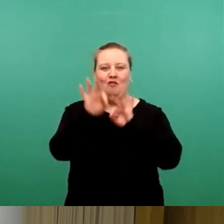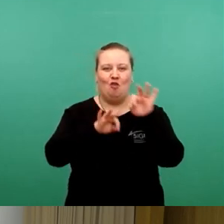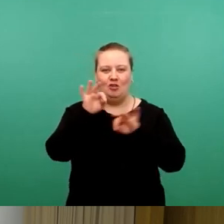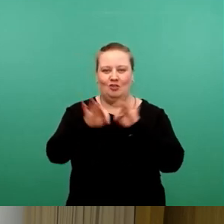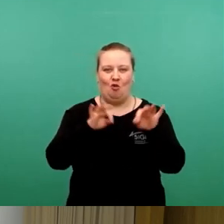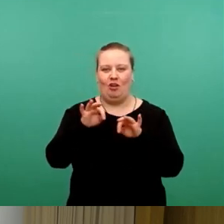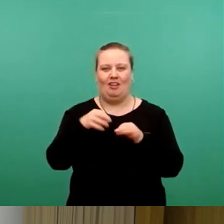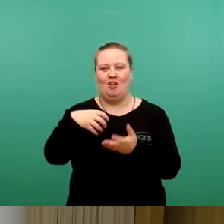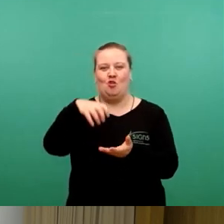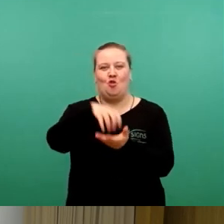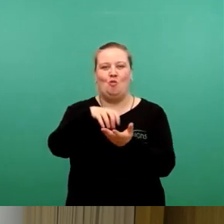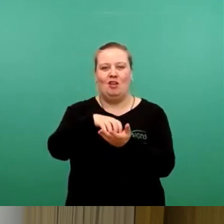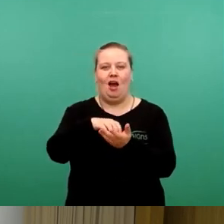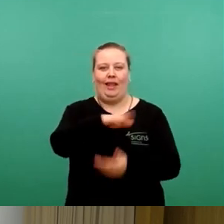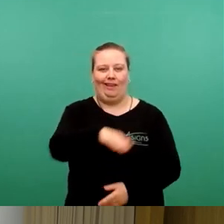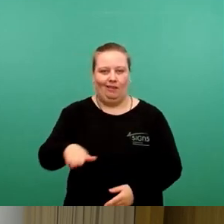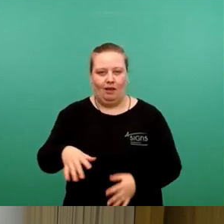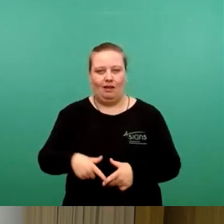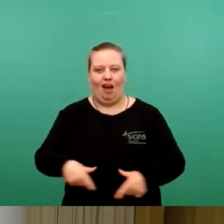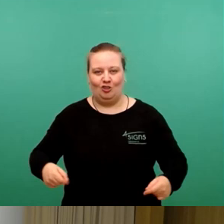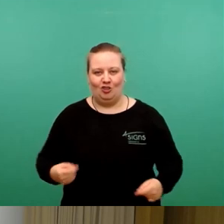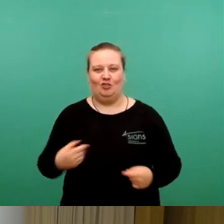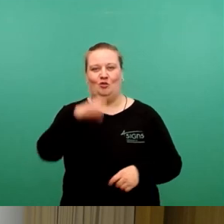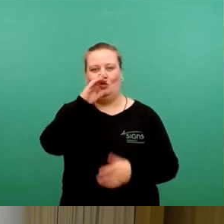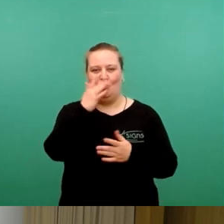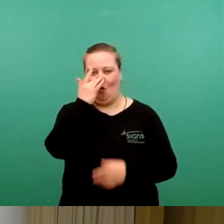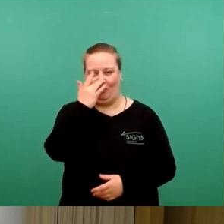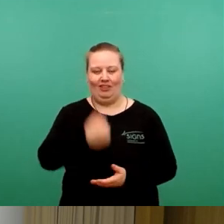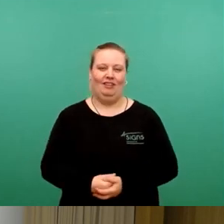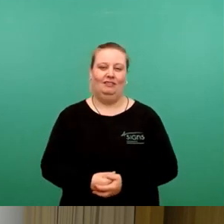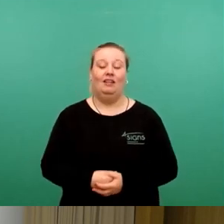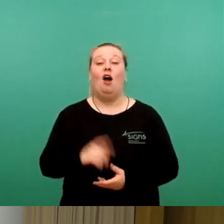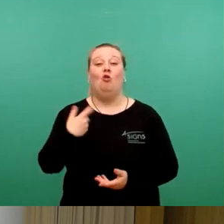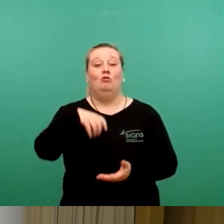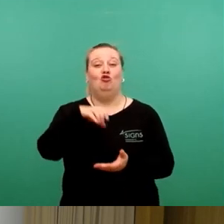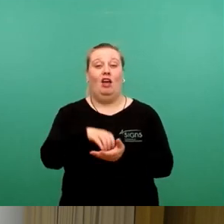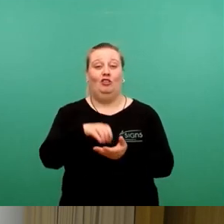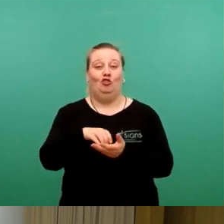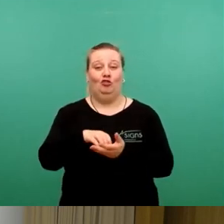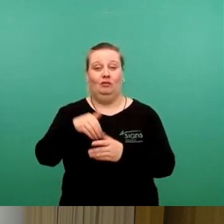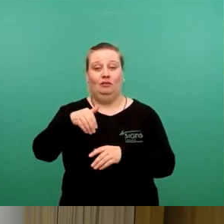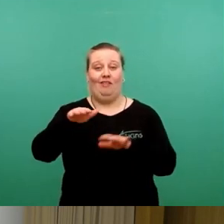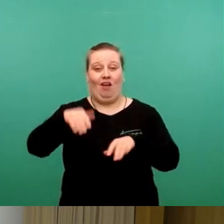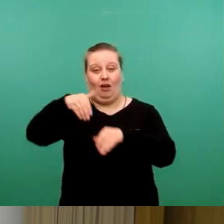kommunalen Kindertagesstätten, Krippen und Rotte. Auch im städtischen Warenkorb findet für interne Beratungen